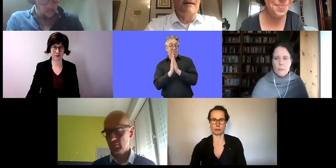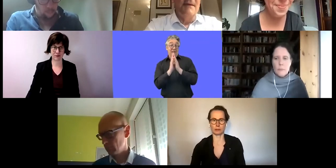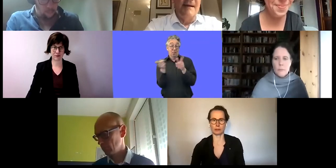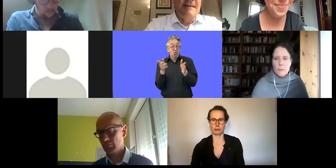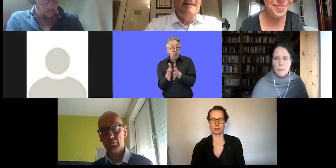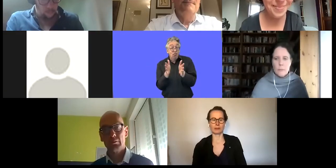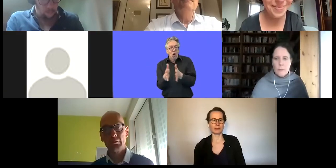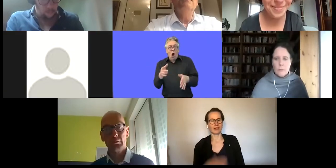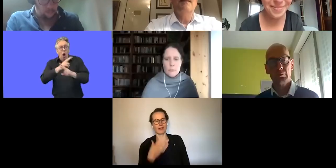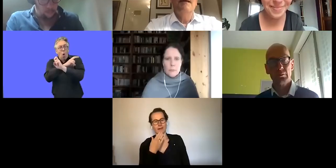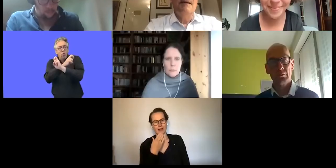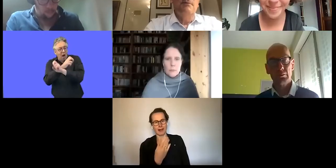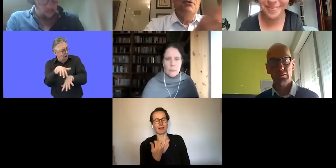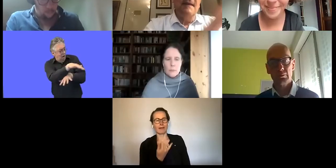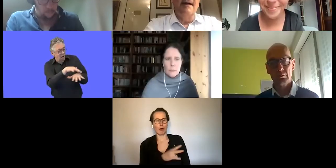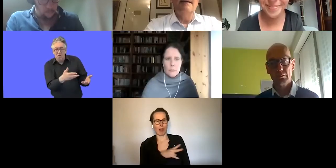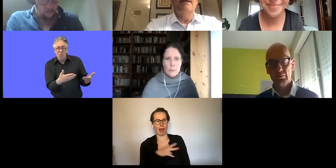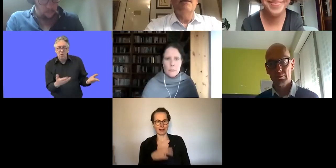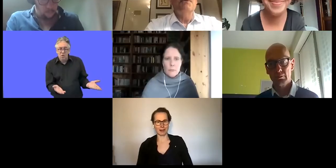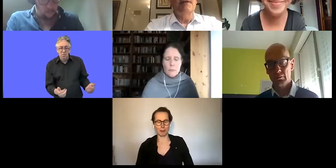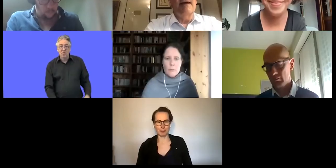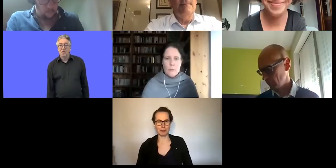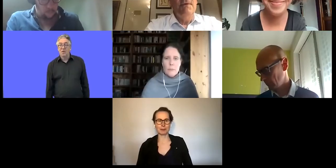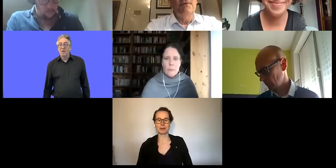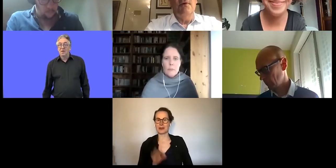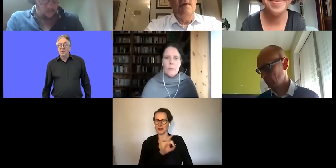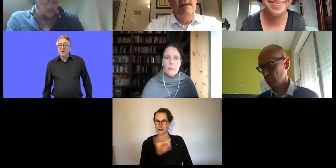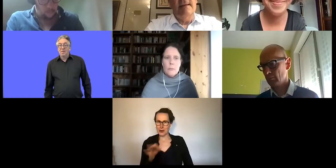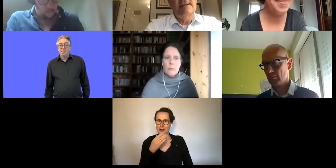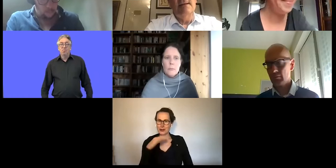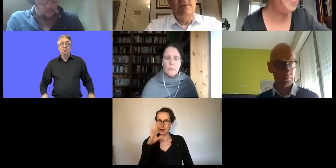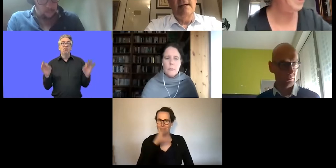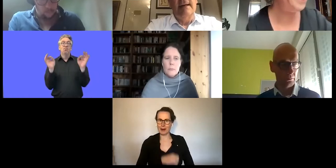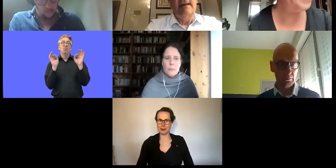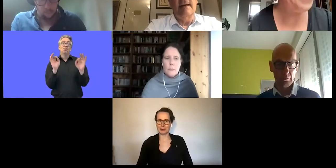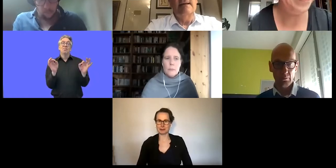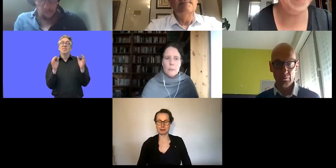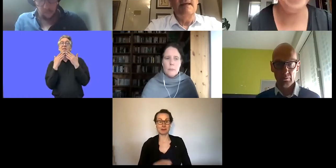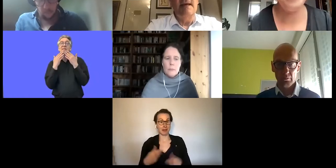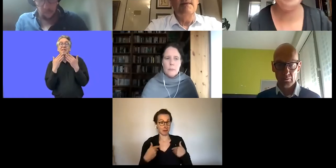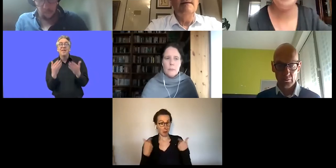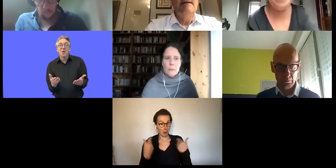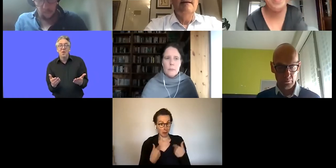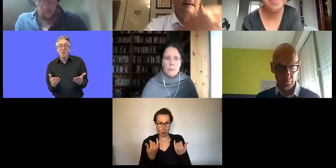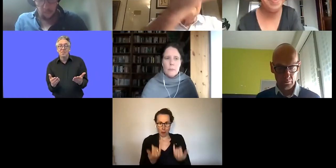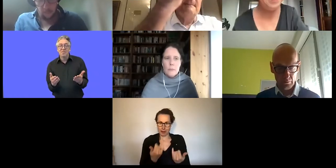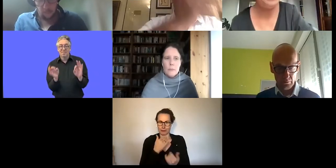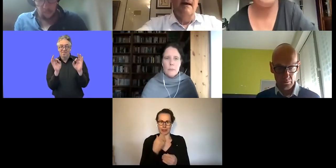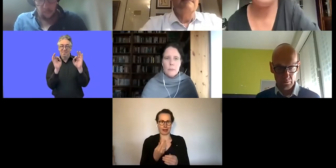Vielen Dank, Frau Langensiepen. Ich wünsche Ihnen allen einen schönen Abend und freue mich, dass Sie so zahlreich an diesem Thema,